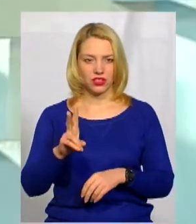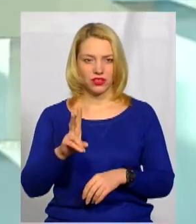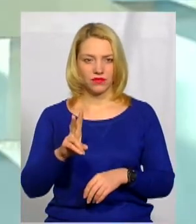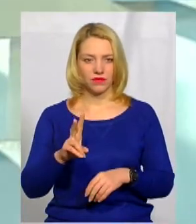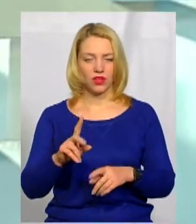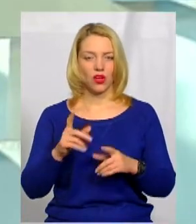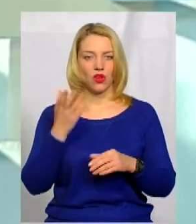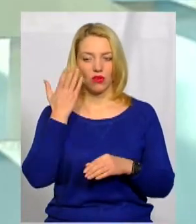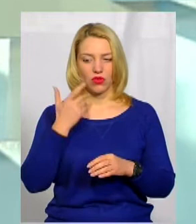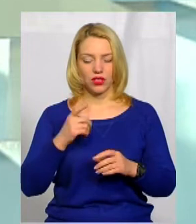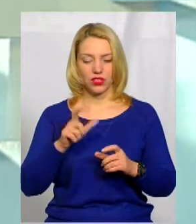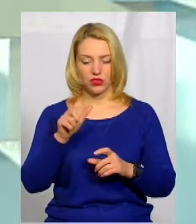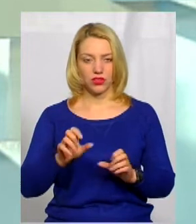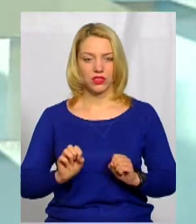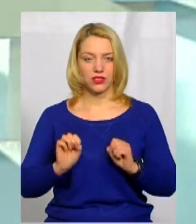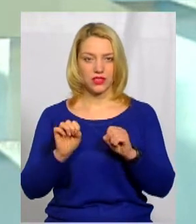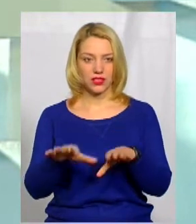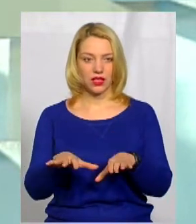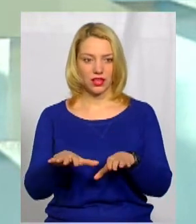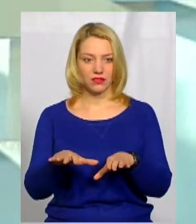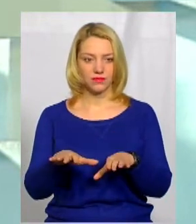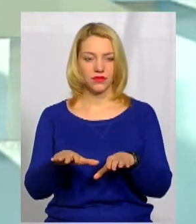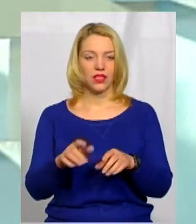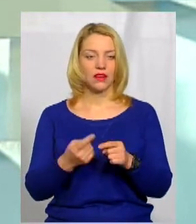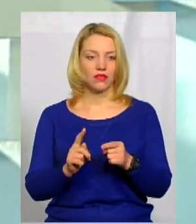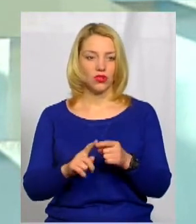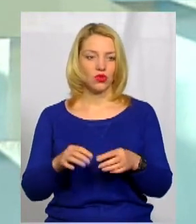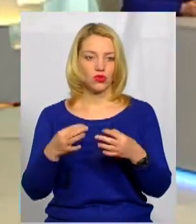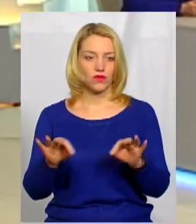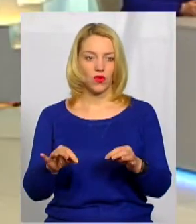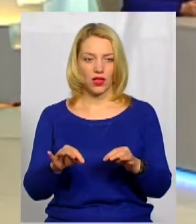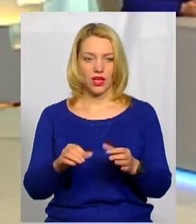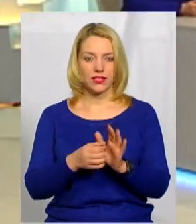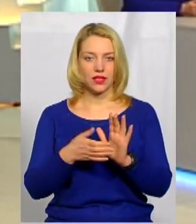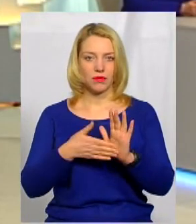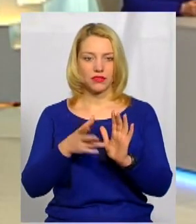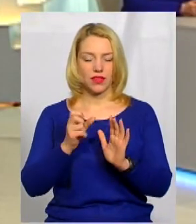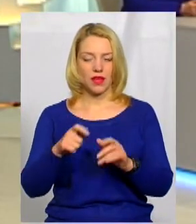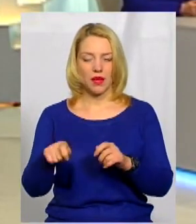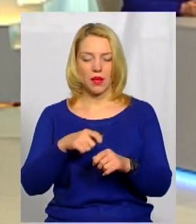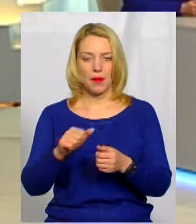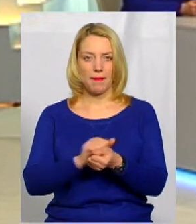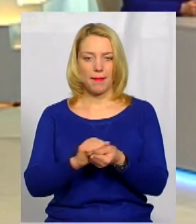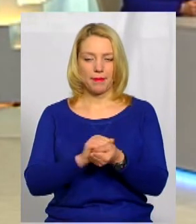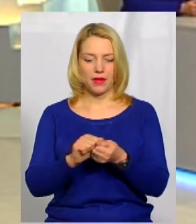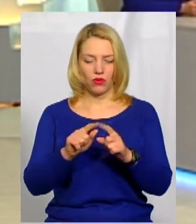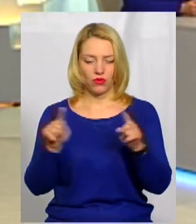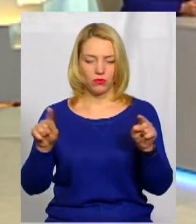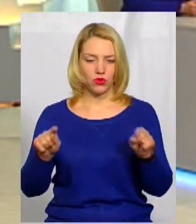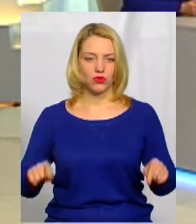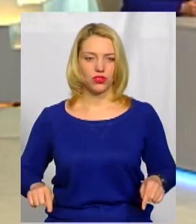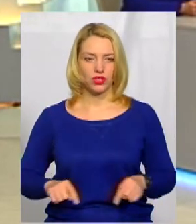для того, щоб коли здає, він дозволяє записувати на паперовому носії всі